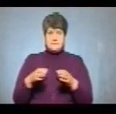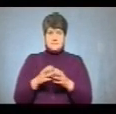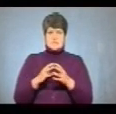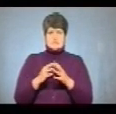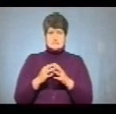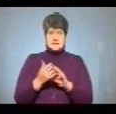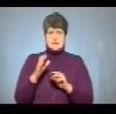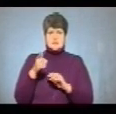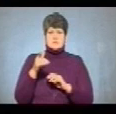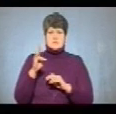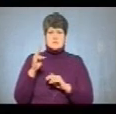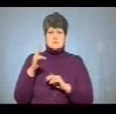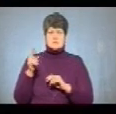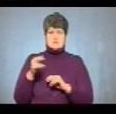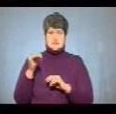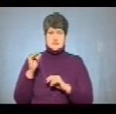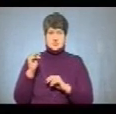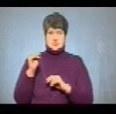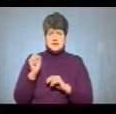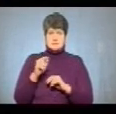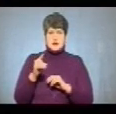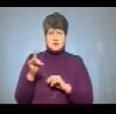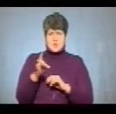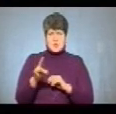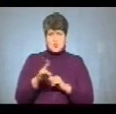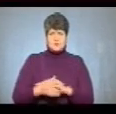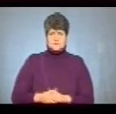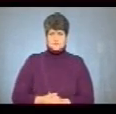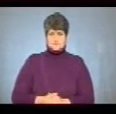Гніздичне з Бараського району, розповів архієпископ Нестор.